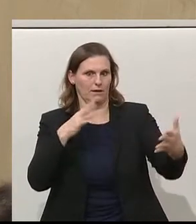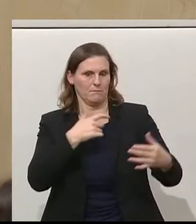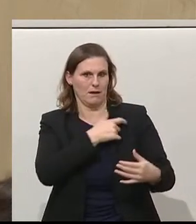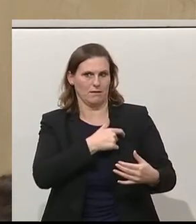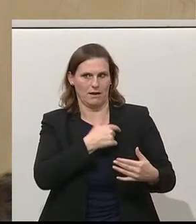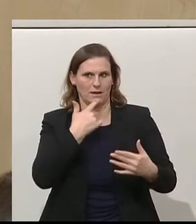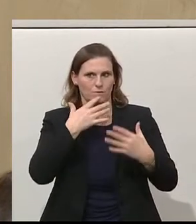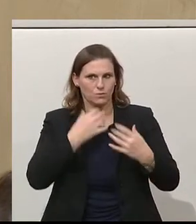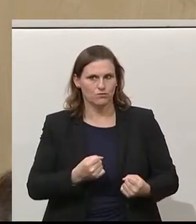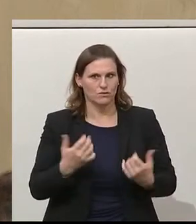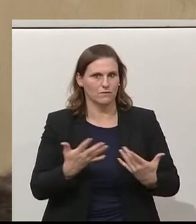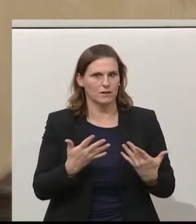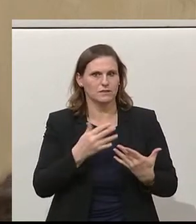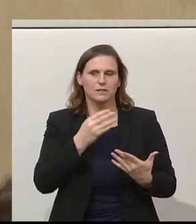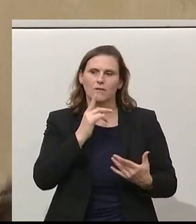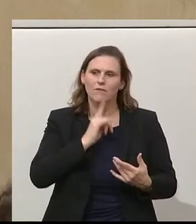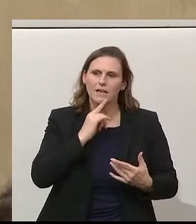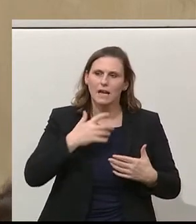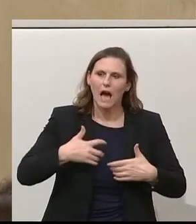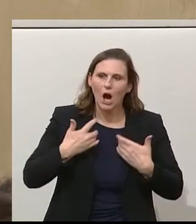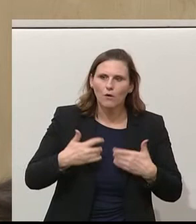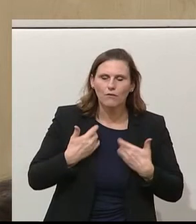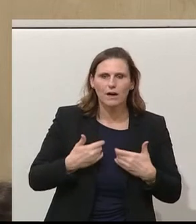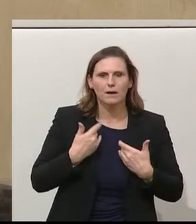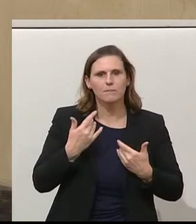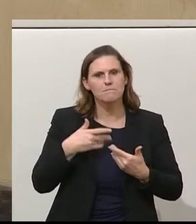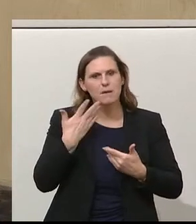wünsche mir weniger Empörung und mehr Empathie.